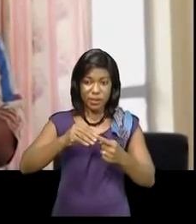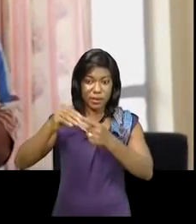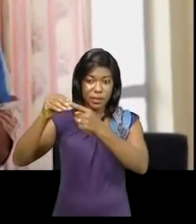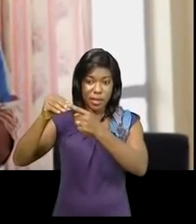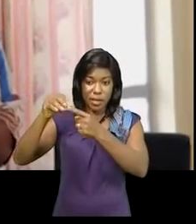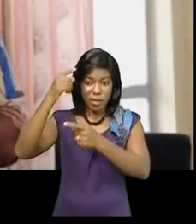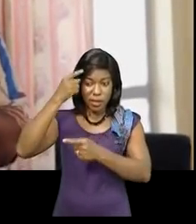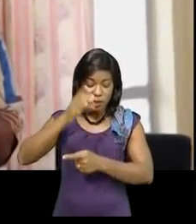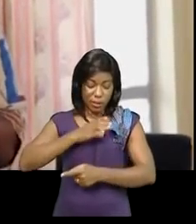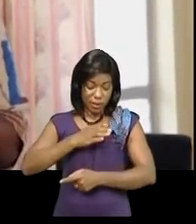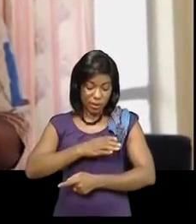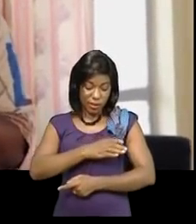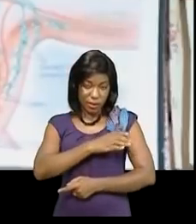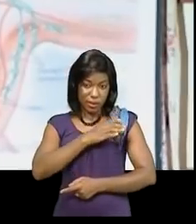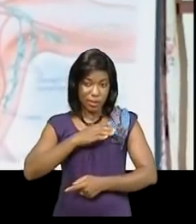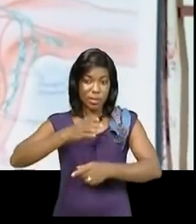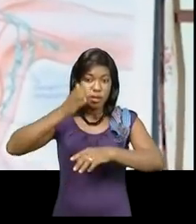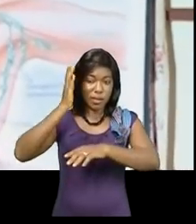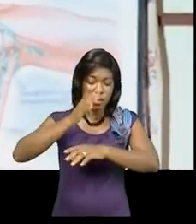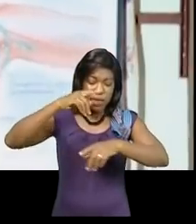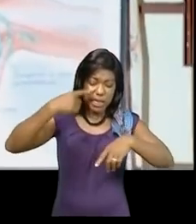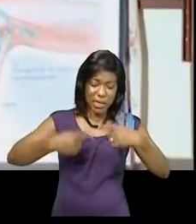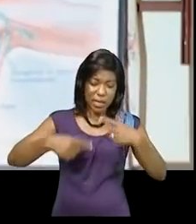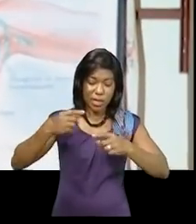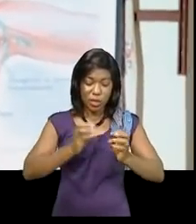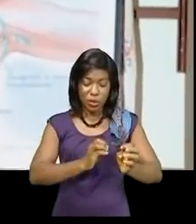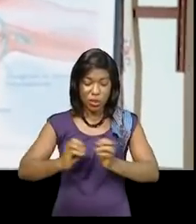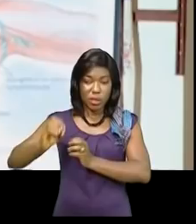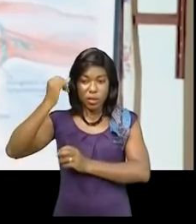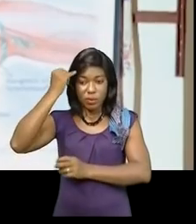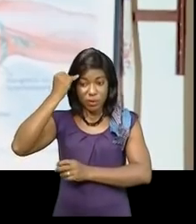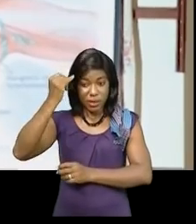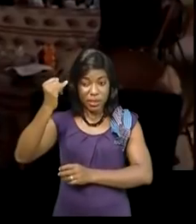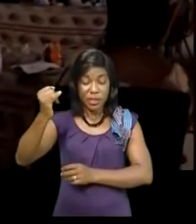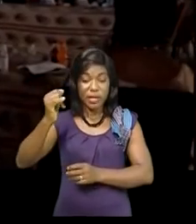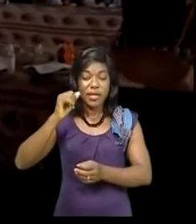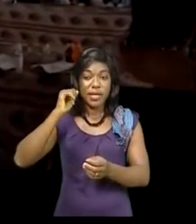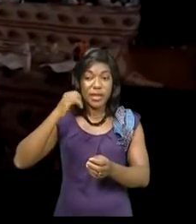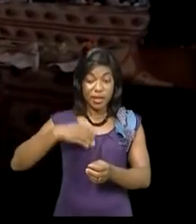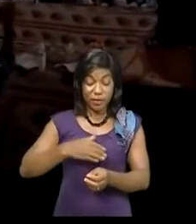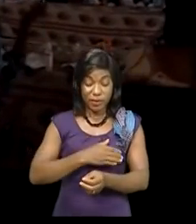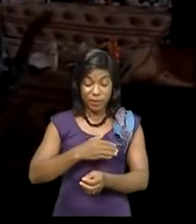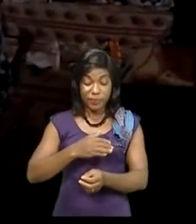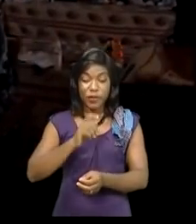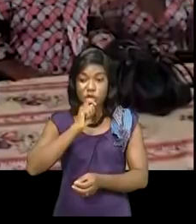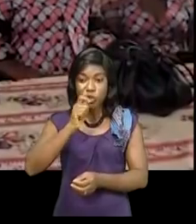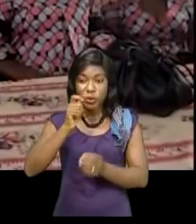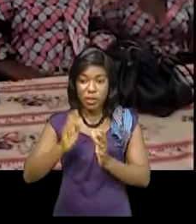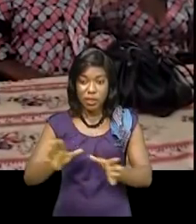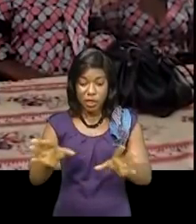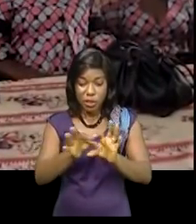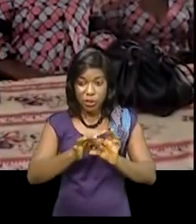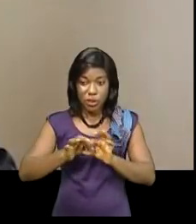cancer des seins C'était au cours d'une conférence débat organisée à l'intention des femmes journalistes membres de l'union et communicateurs